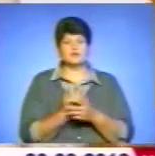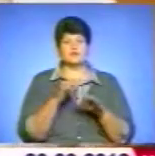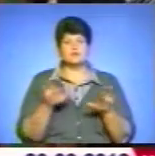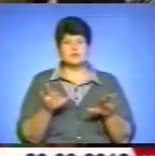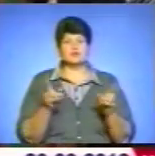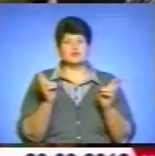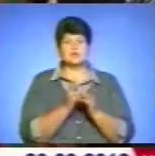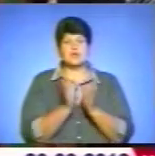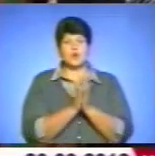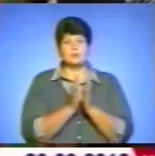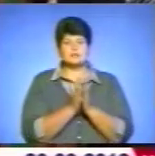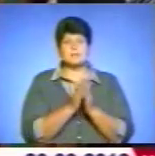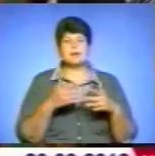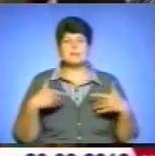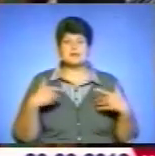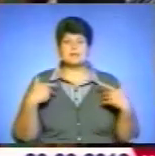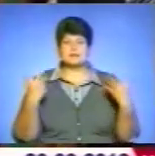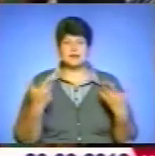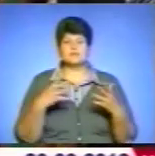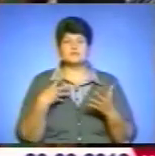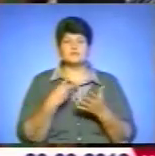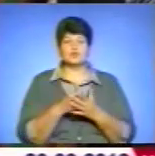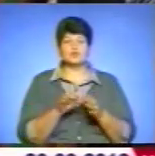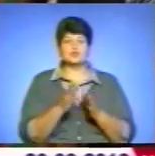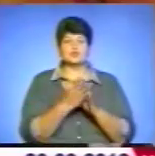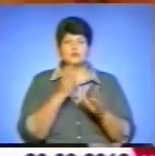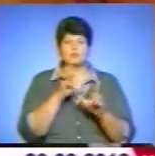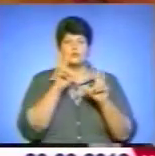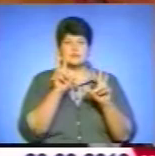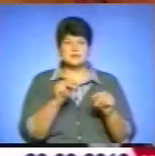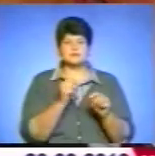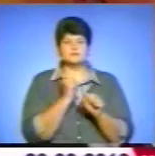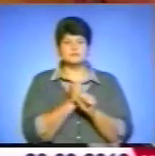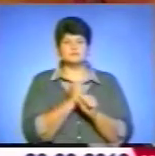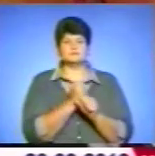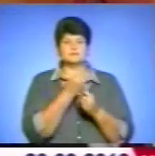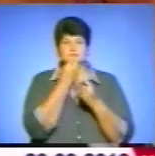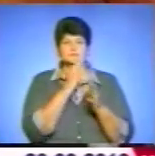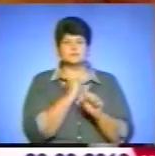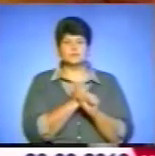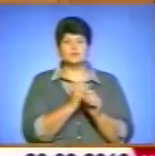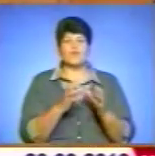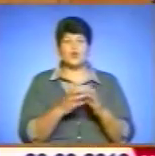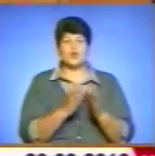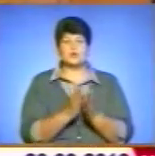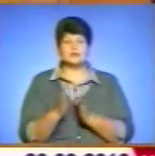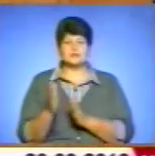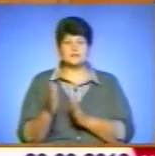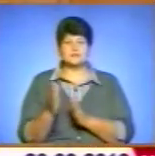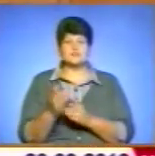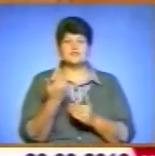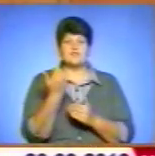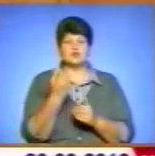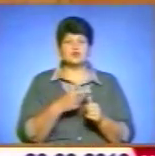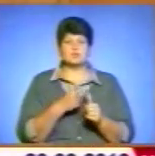оплесками та привітаннями. Він у свою чергу пообіцяв налагодити ще більш плідну роботу у колективі. Хочу вже від вашої імені